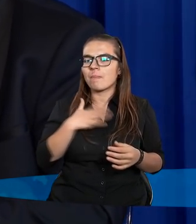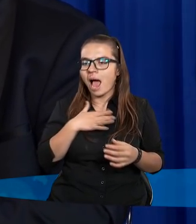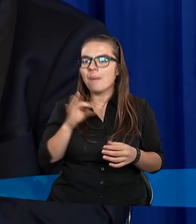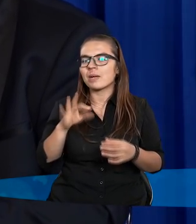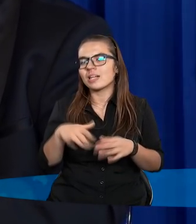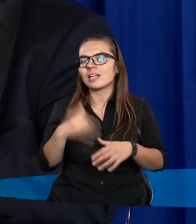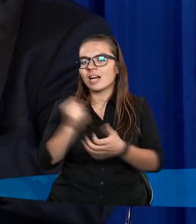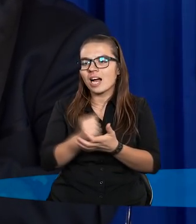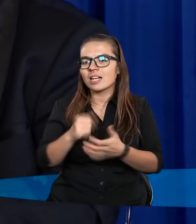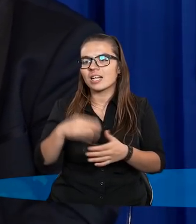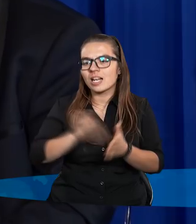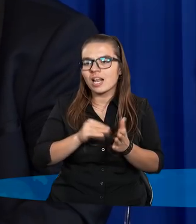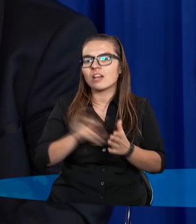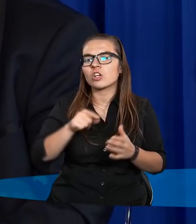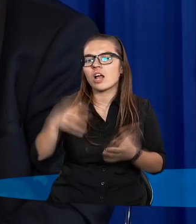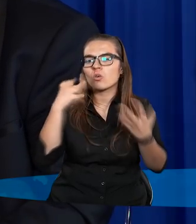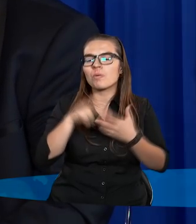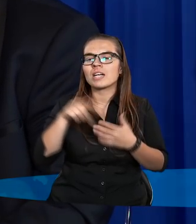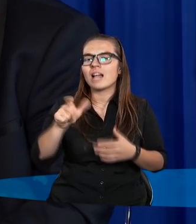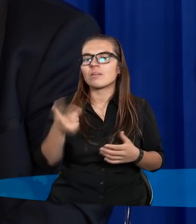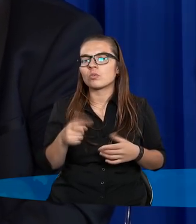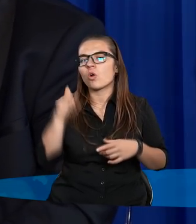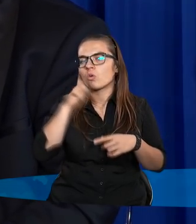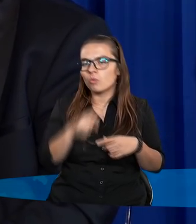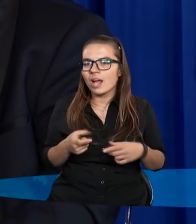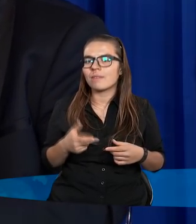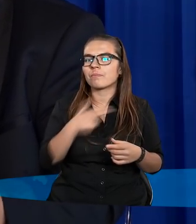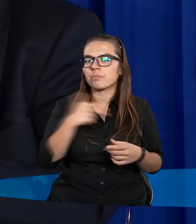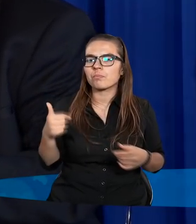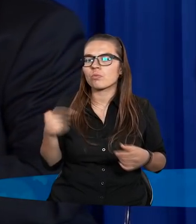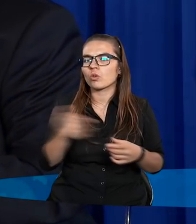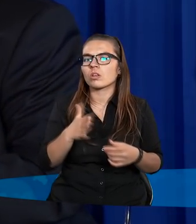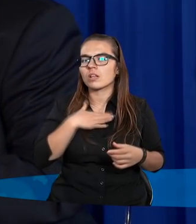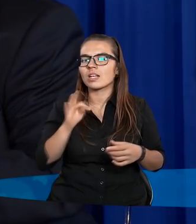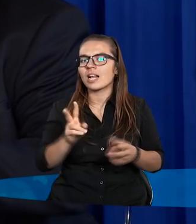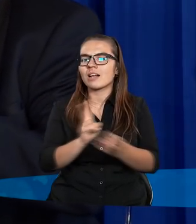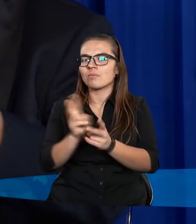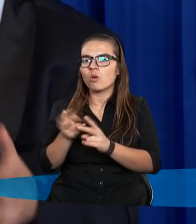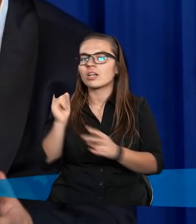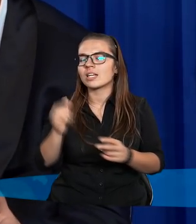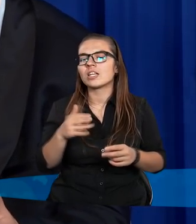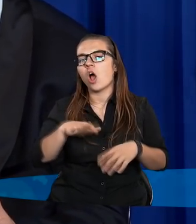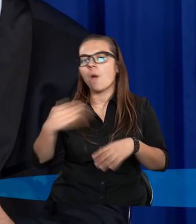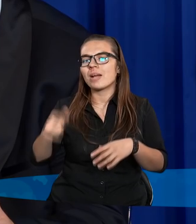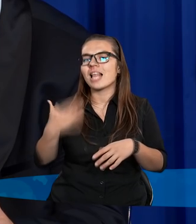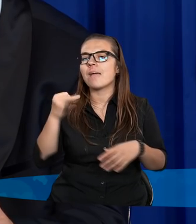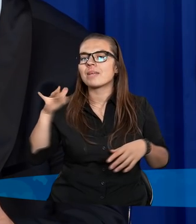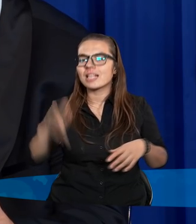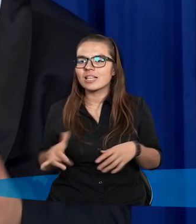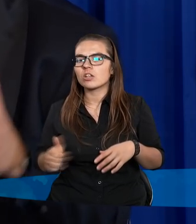tendencję, że skupiamy się na tym, co negatywne. I dlatego musimy mieć dzisiaj takie spotkania i obalać te mity,